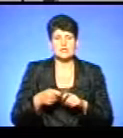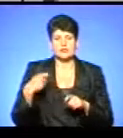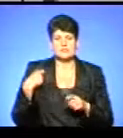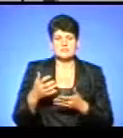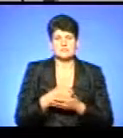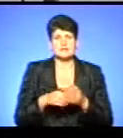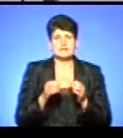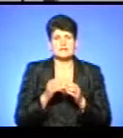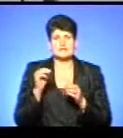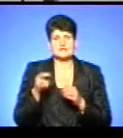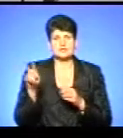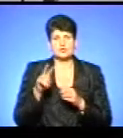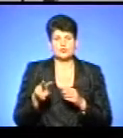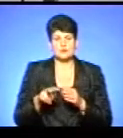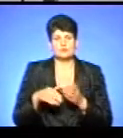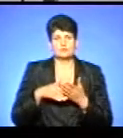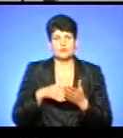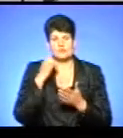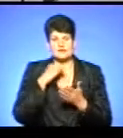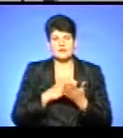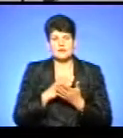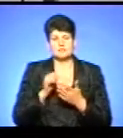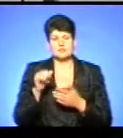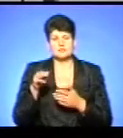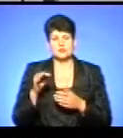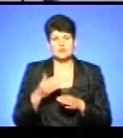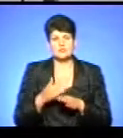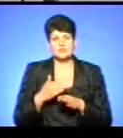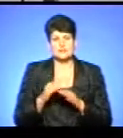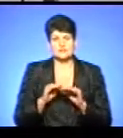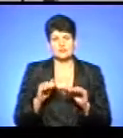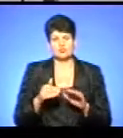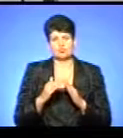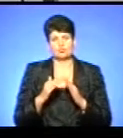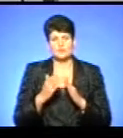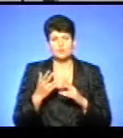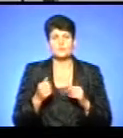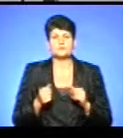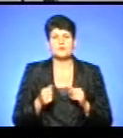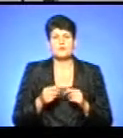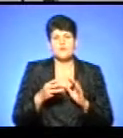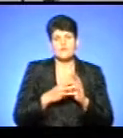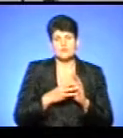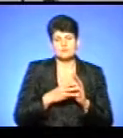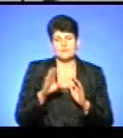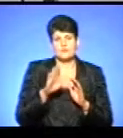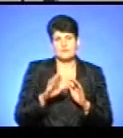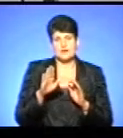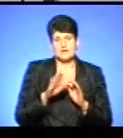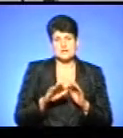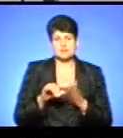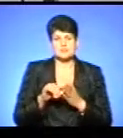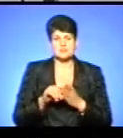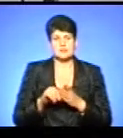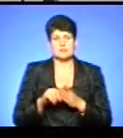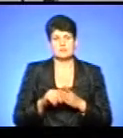АТО та частину дитячому будинку, який будують переселенці зі Сходу. 8 вересня учасники велопробігу Чумацький шлях